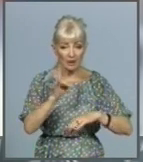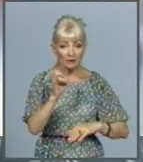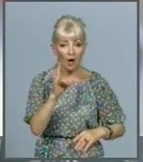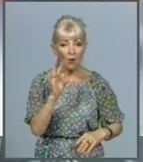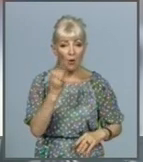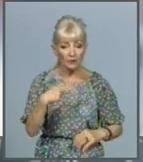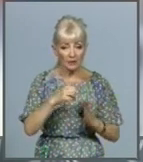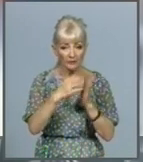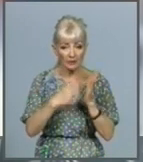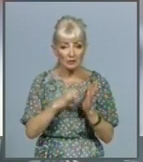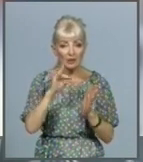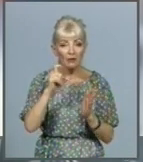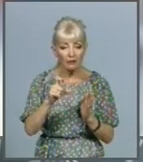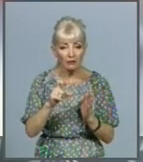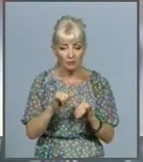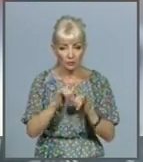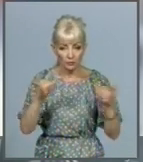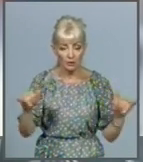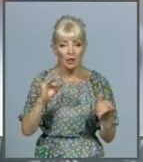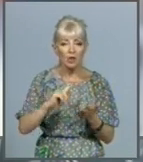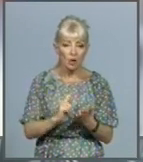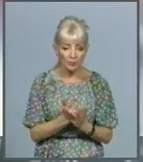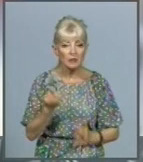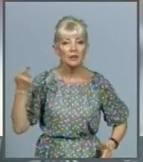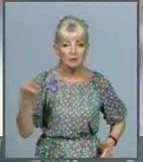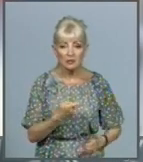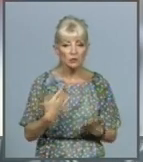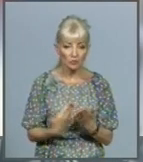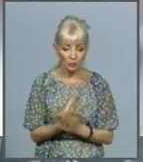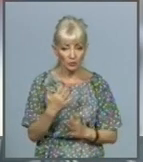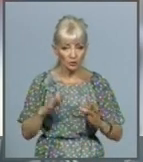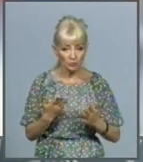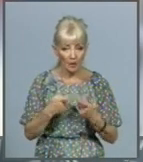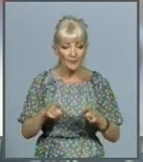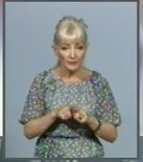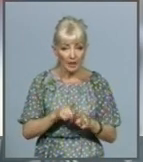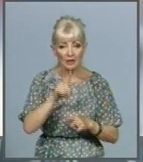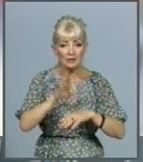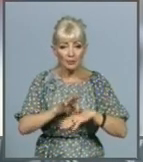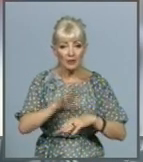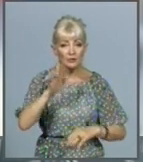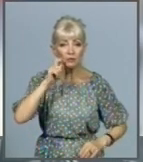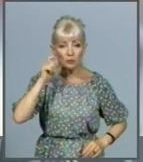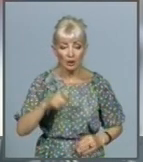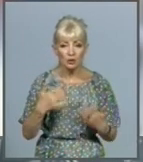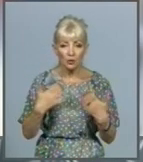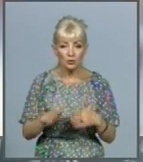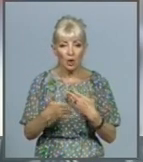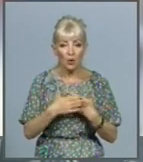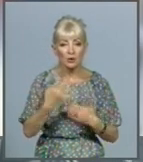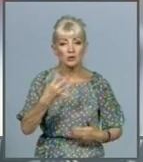стає все більше. І от знову тисяча нових. Таким чином захворівших в Україні вже понад 40 тисяч.